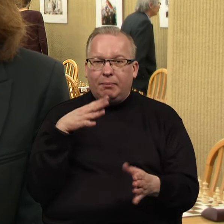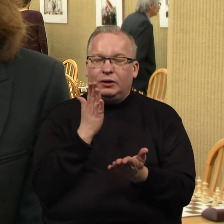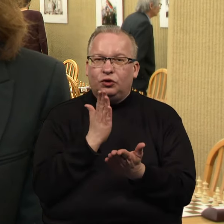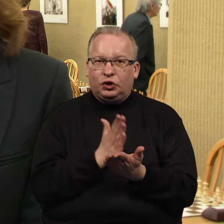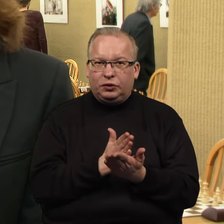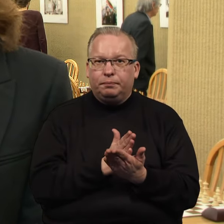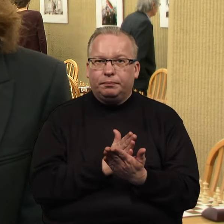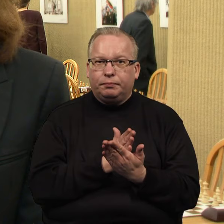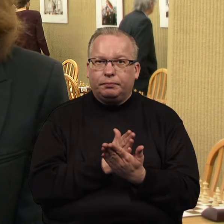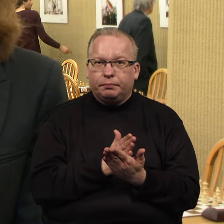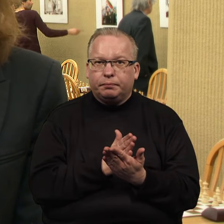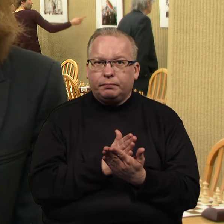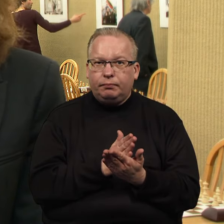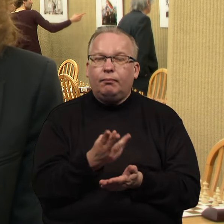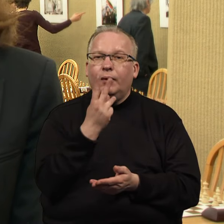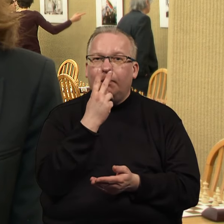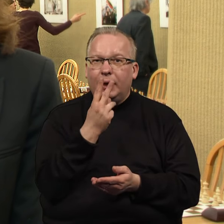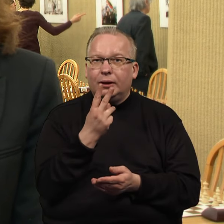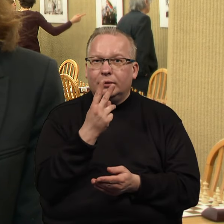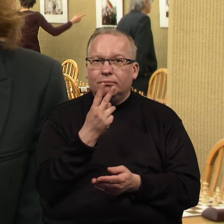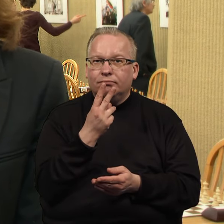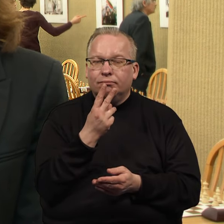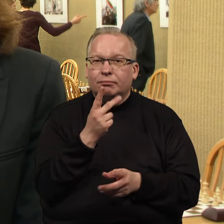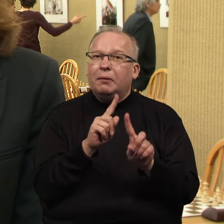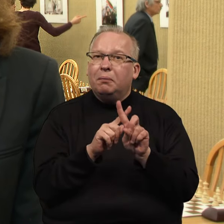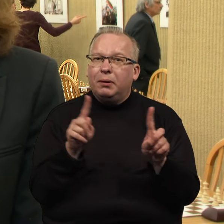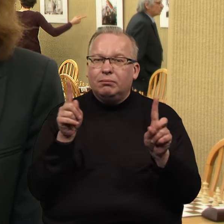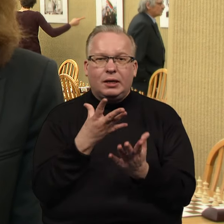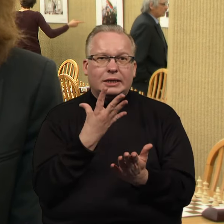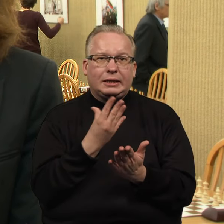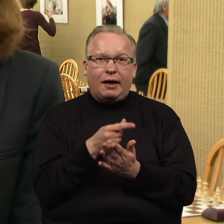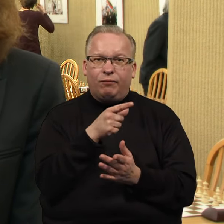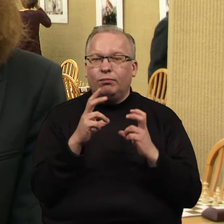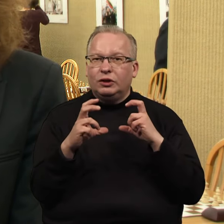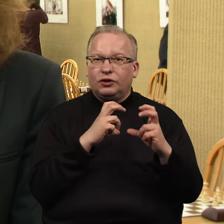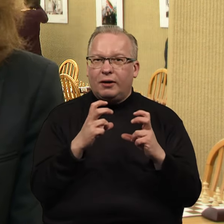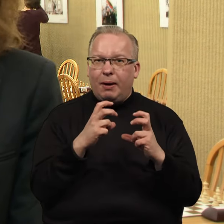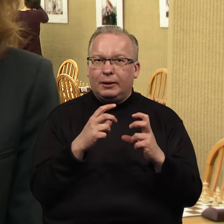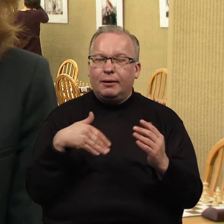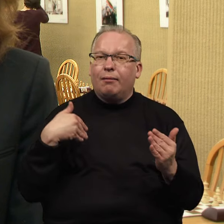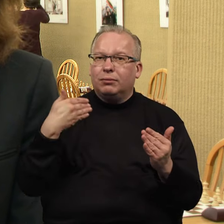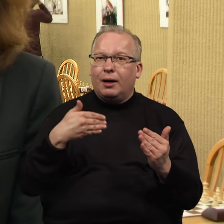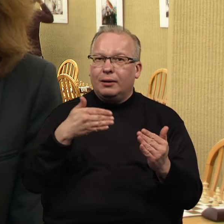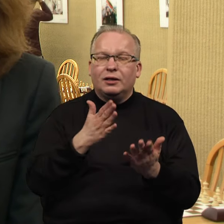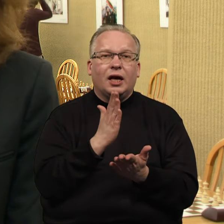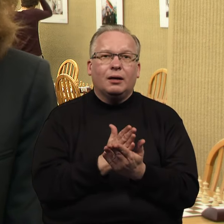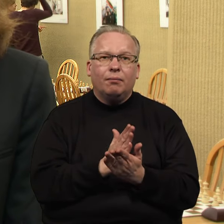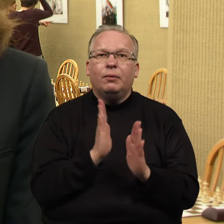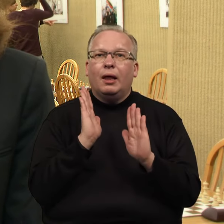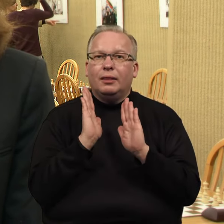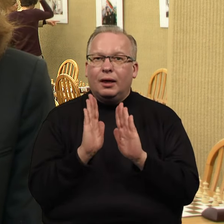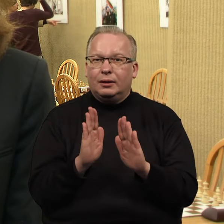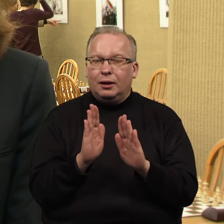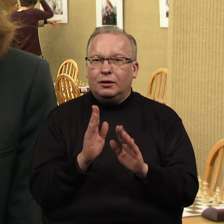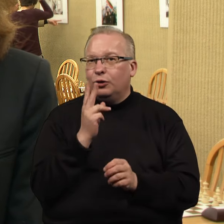yra matyti išskirtinis pagal savo šachmatinę tradiciją, kuri remiasi ne tik į